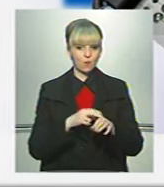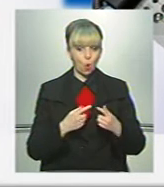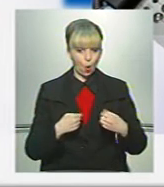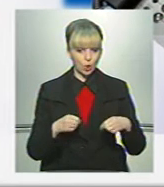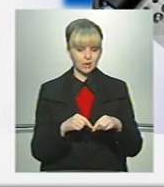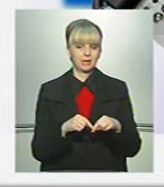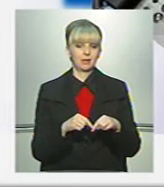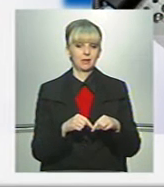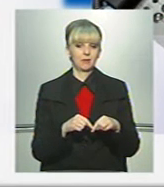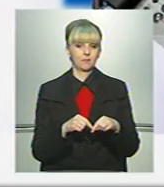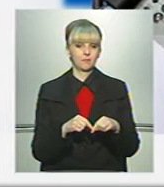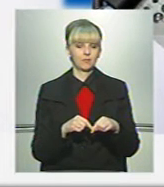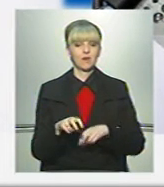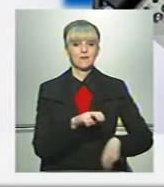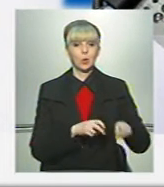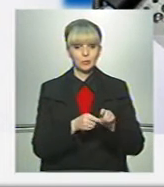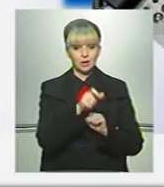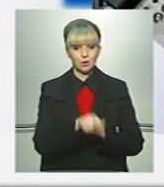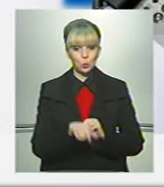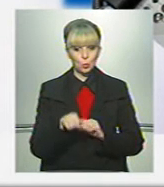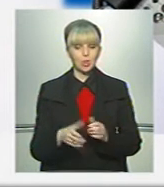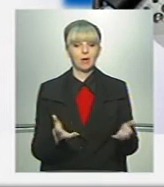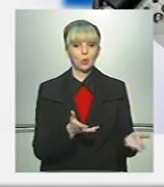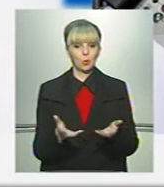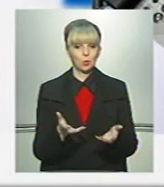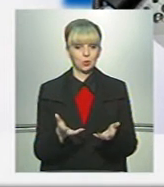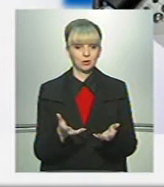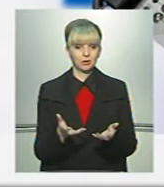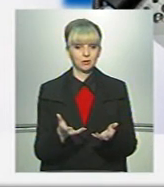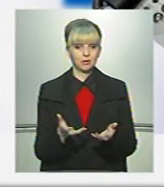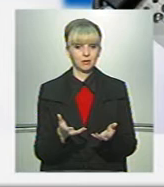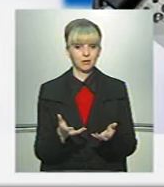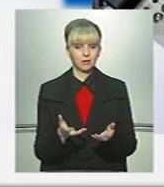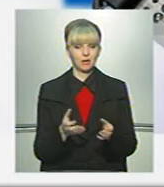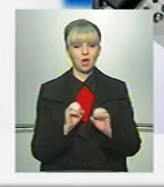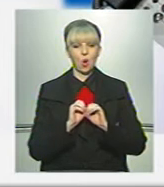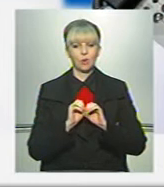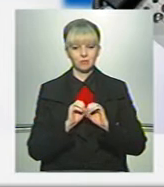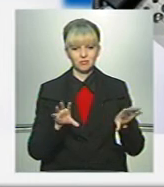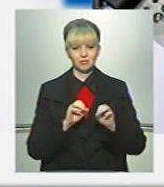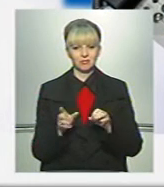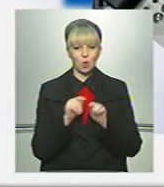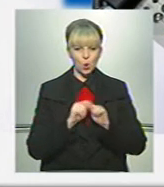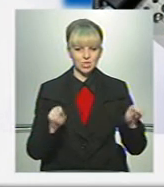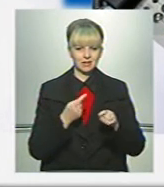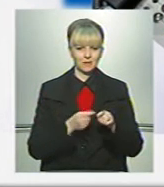вишухають тих людей, котрі розклеїли і розкидали оці